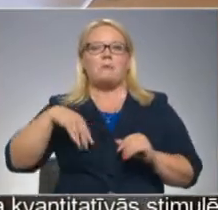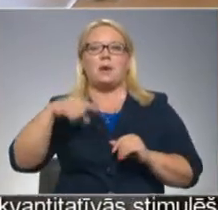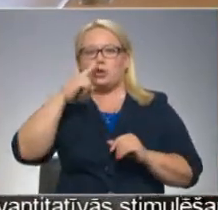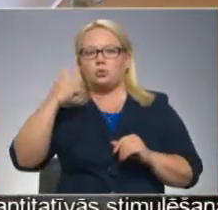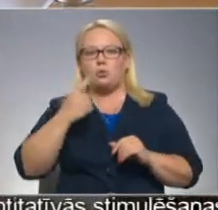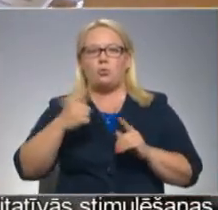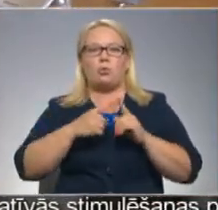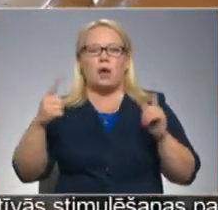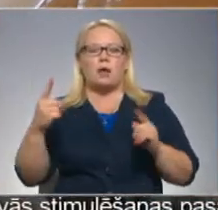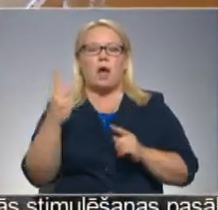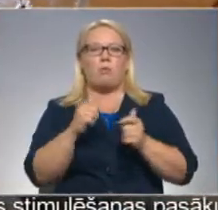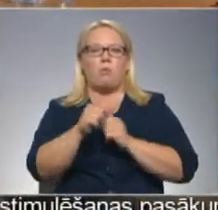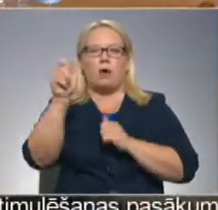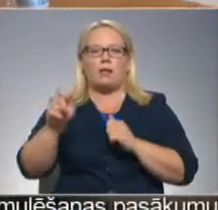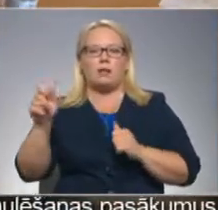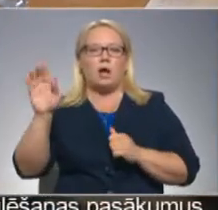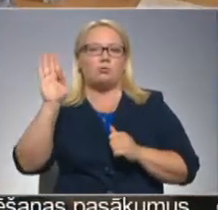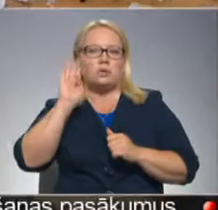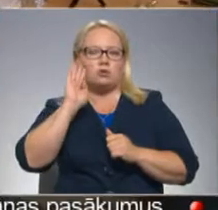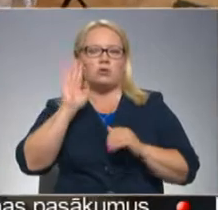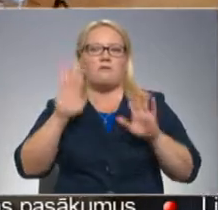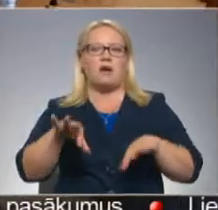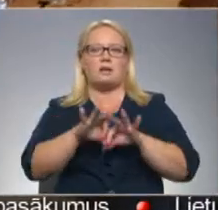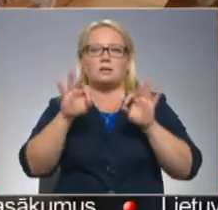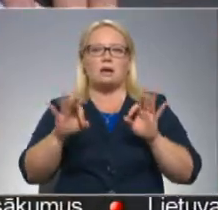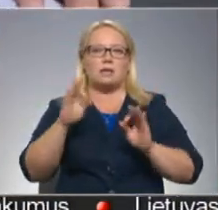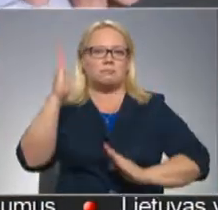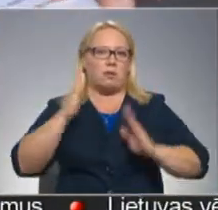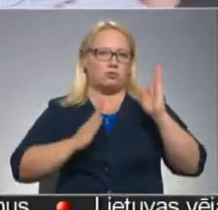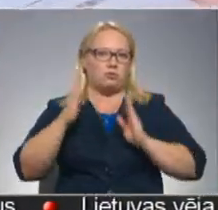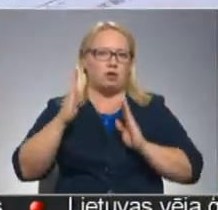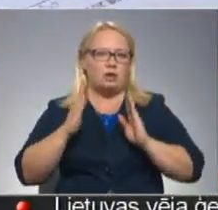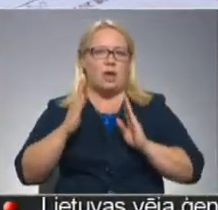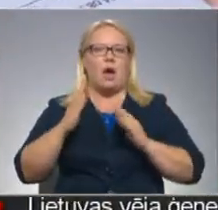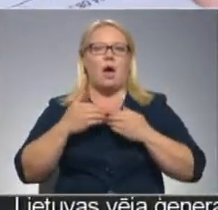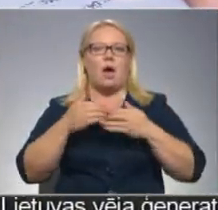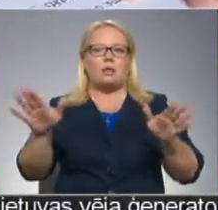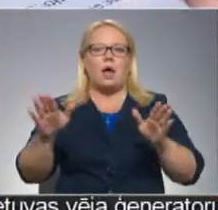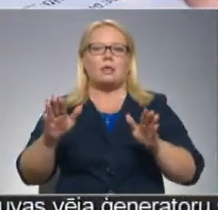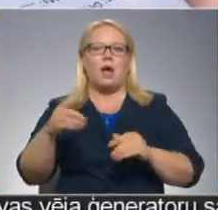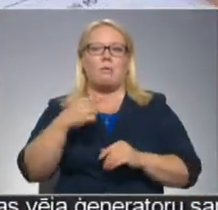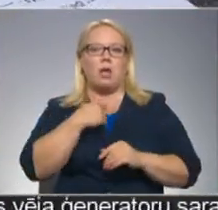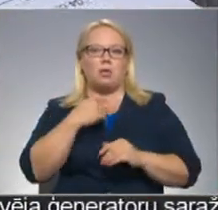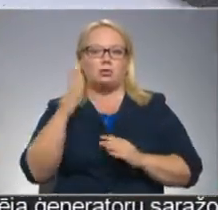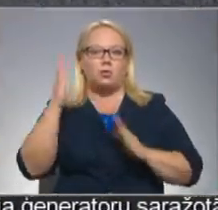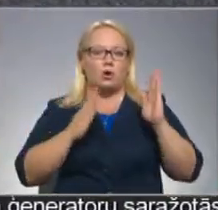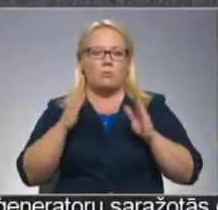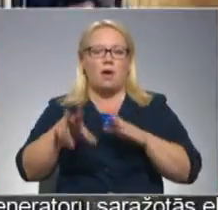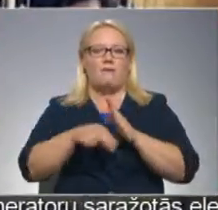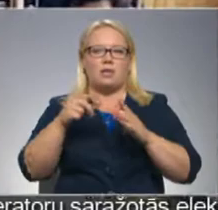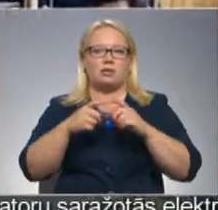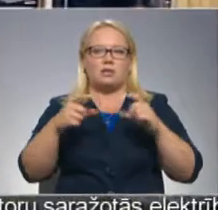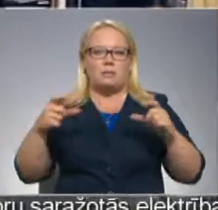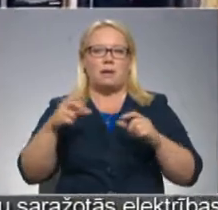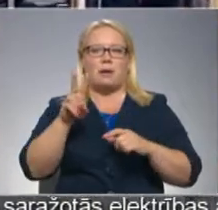stundu garas abu kandidātu uzklausīšanas var sākties balsošana. Atklātā balsojumā ar vēlēšanu zīmēm par